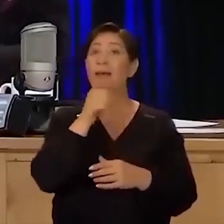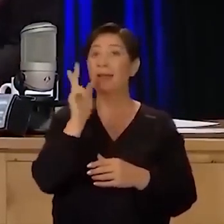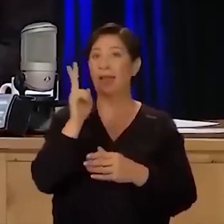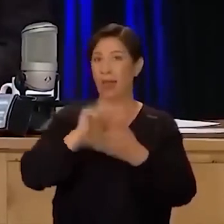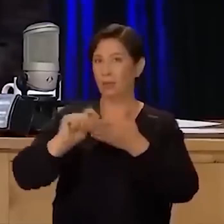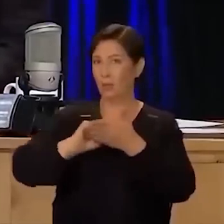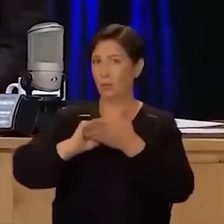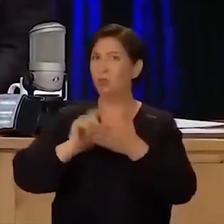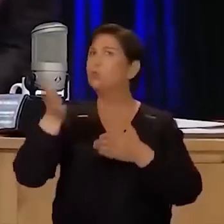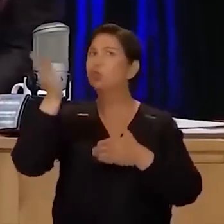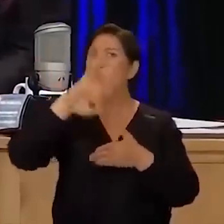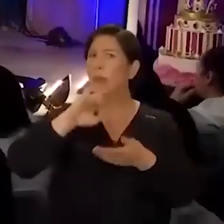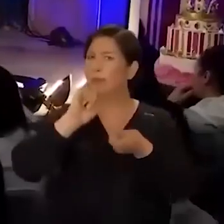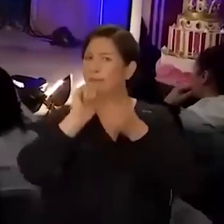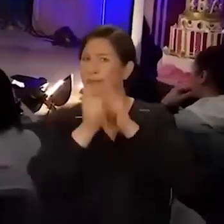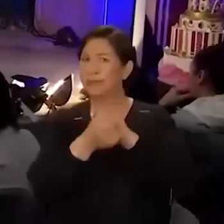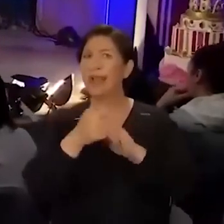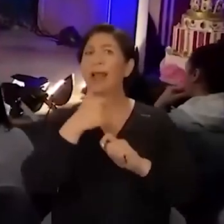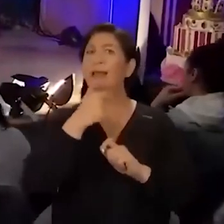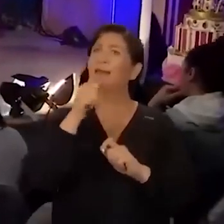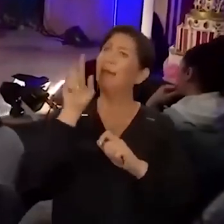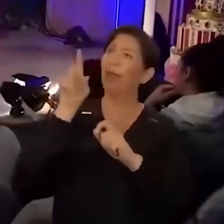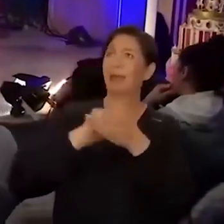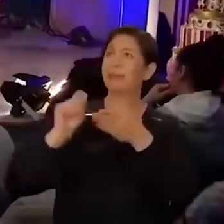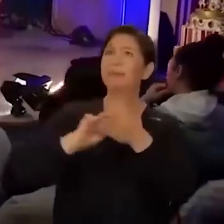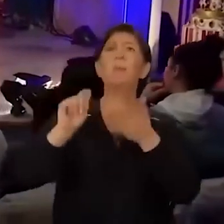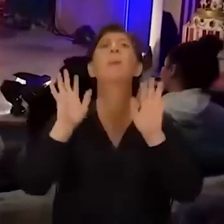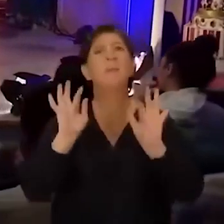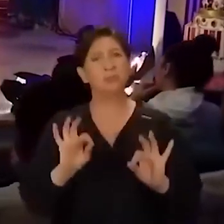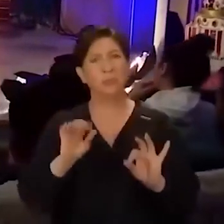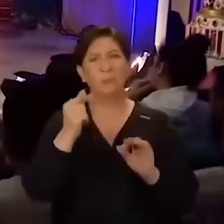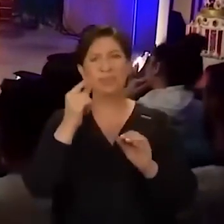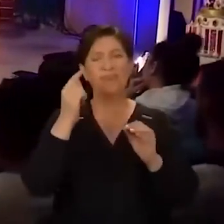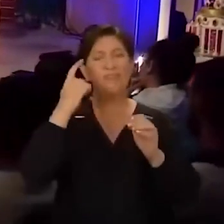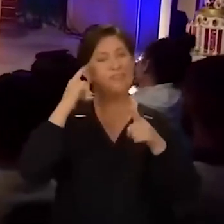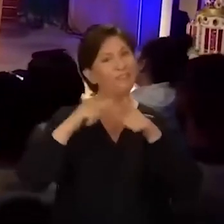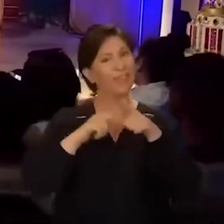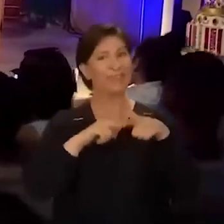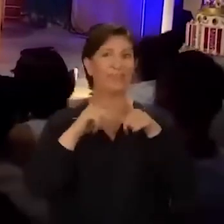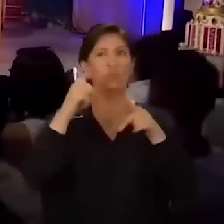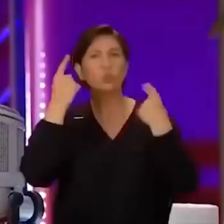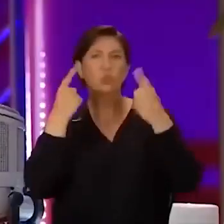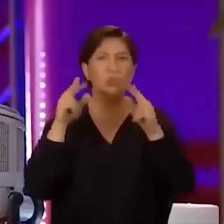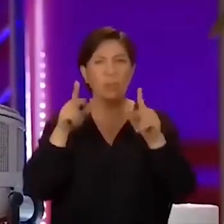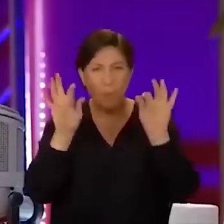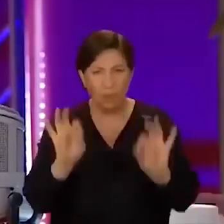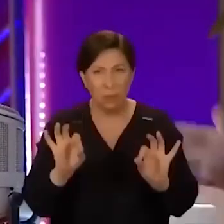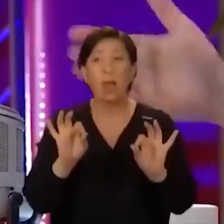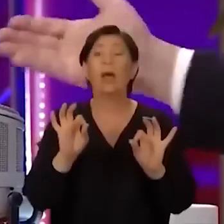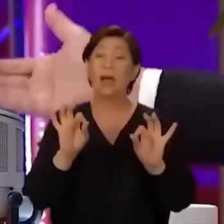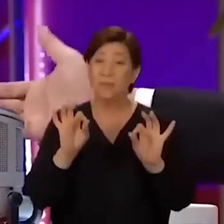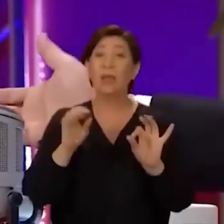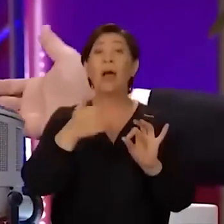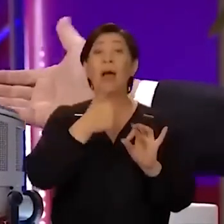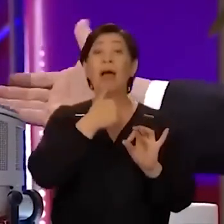yazılıyordu. Sonra artık galiba erkeklere yazılmamaya başlandı. Biraz daha felsefi olmaya başladı şarkılar galiba. Bence öyle olması.